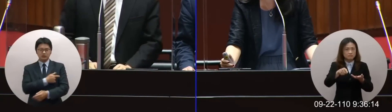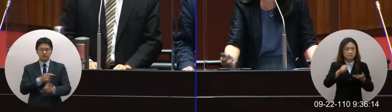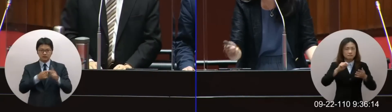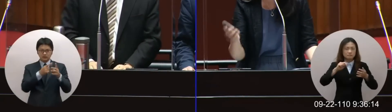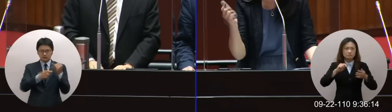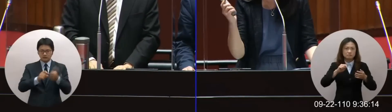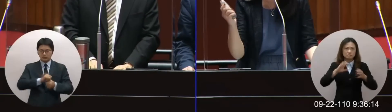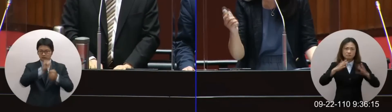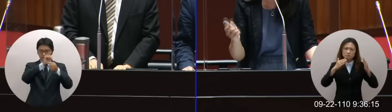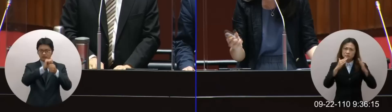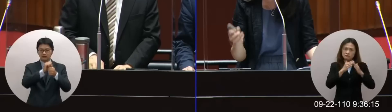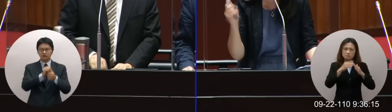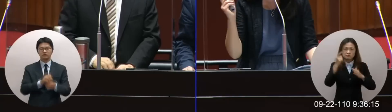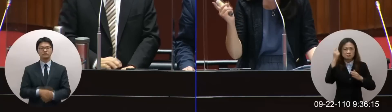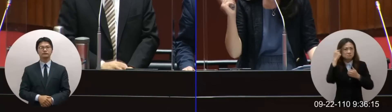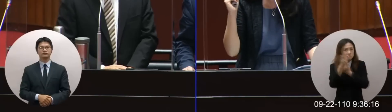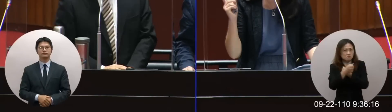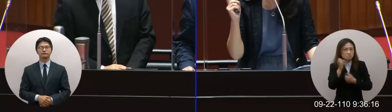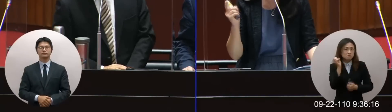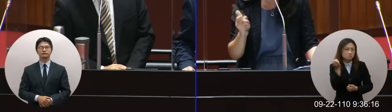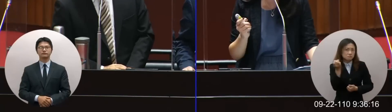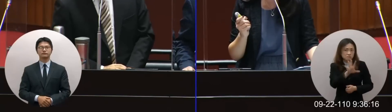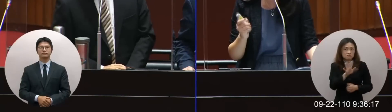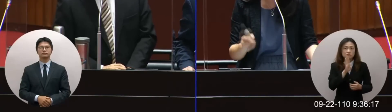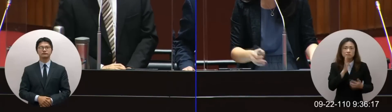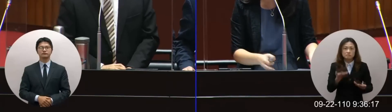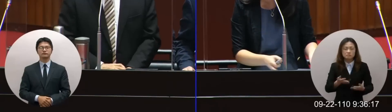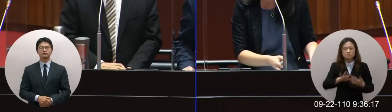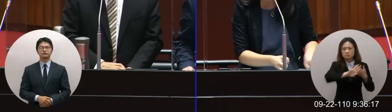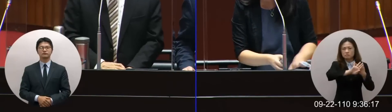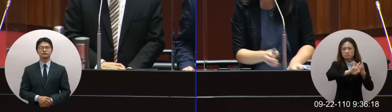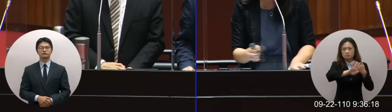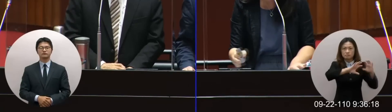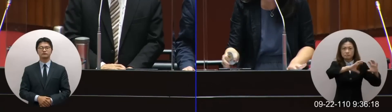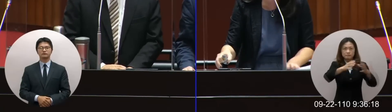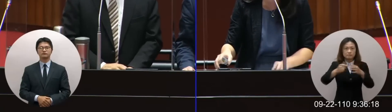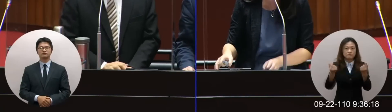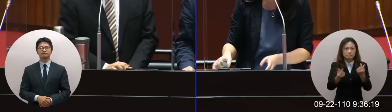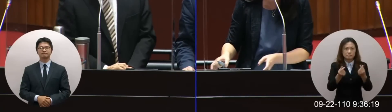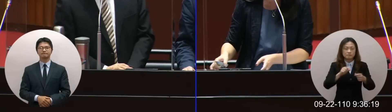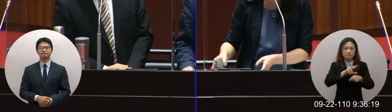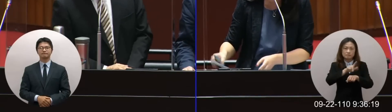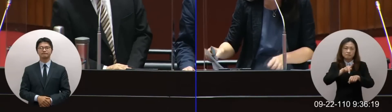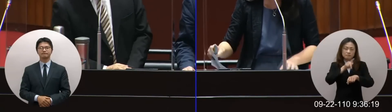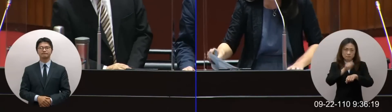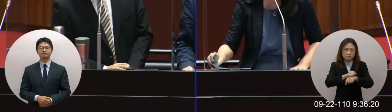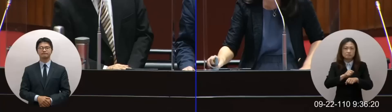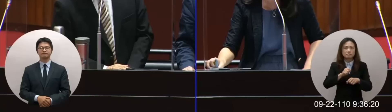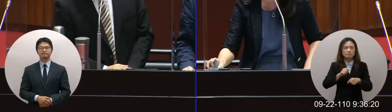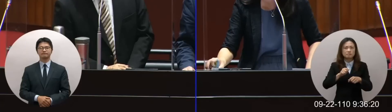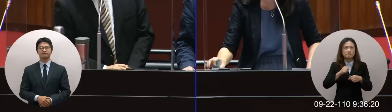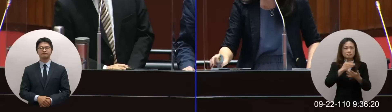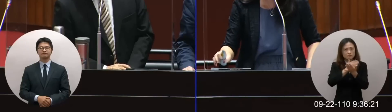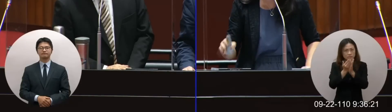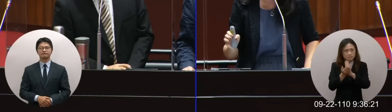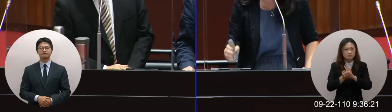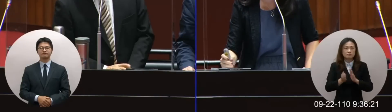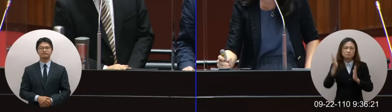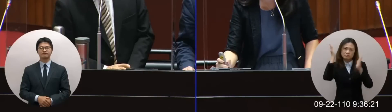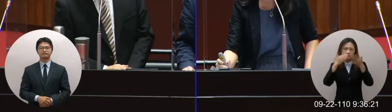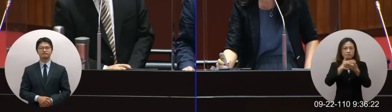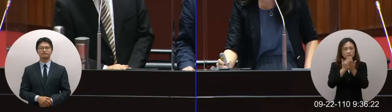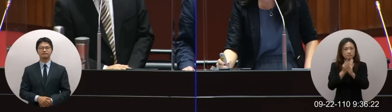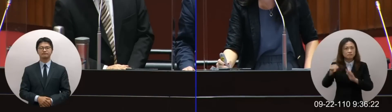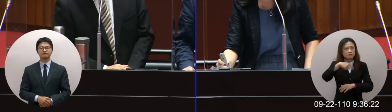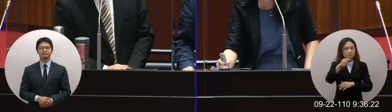略都沒有想過嗎我先告訴你們喔其實其他的國家我們可以看到包含新加坡丹麥日本韓國還有馬來西亞他們